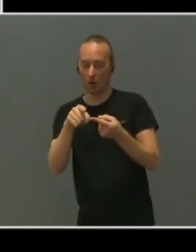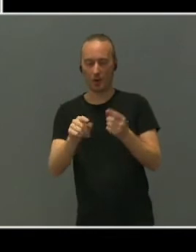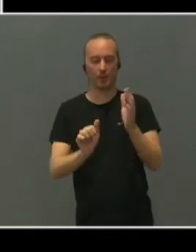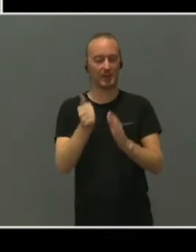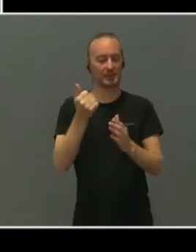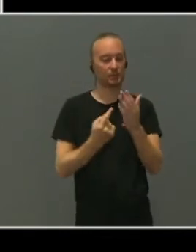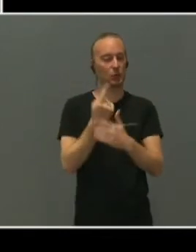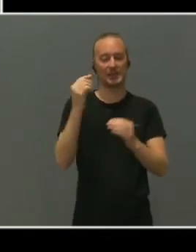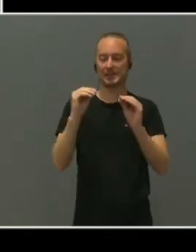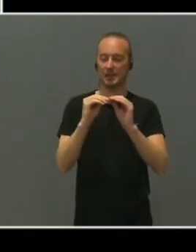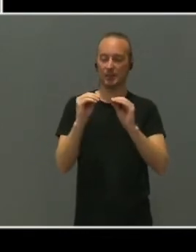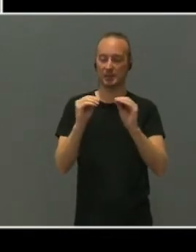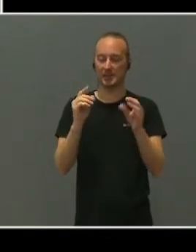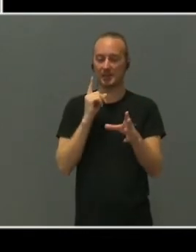hverdag.